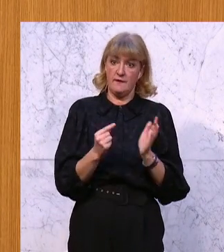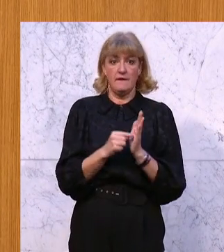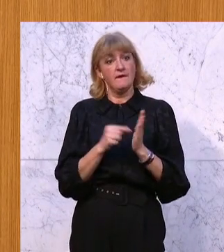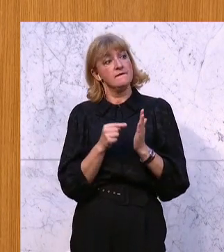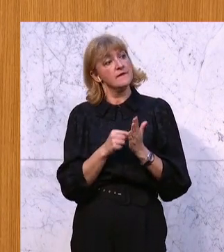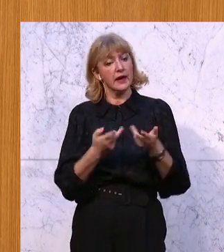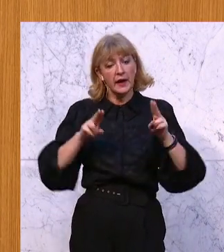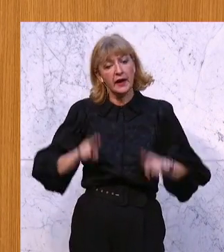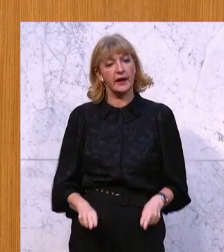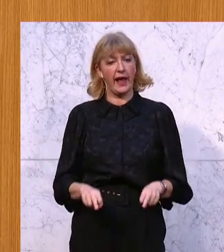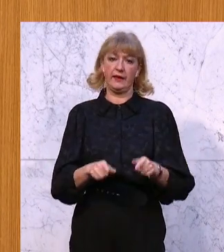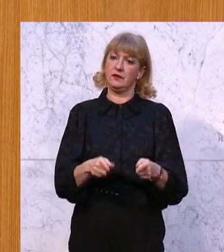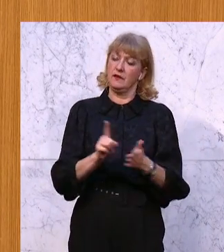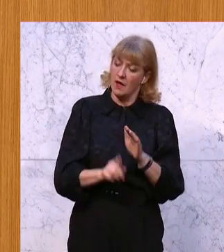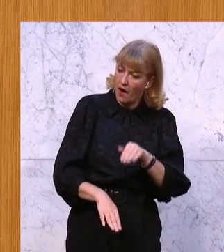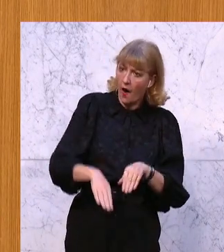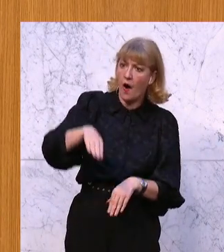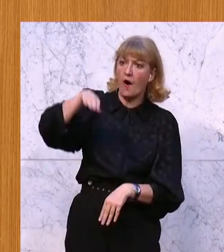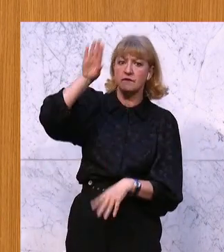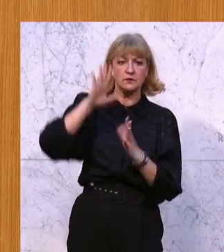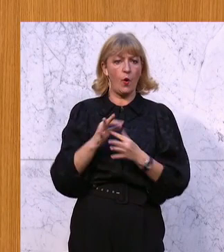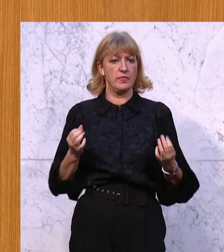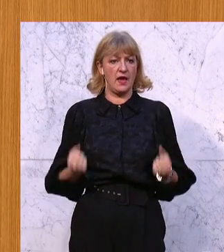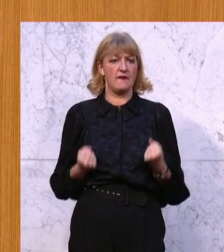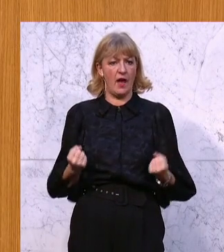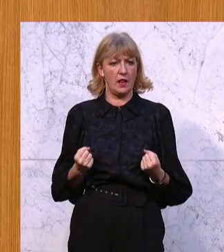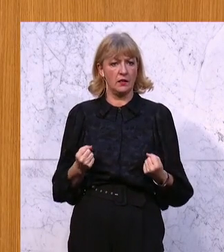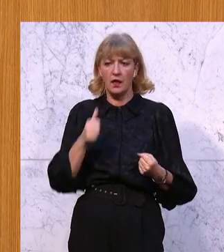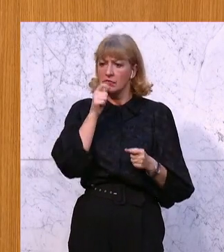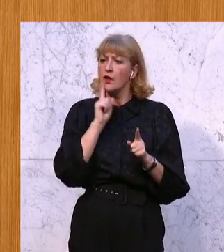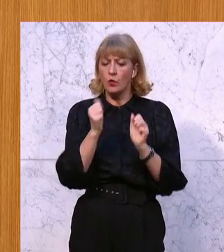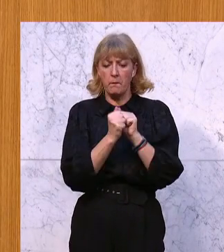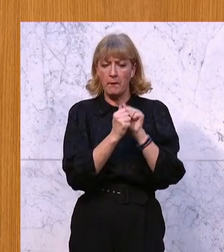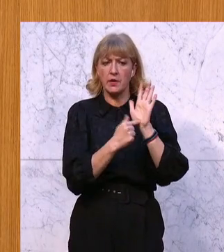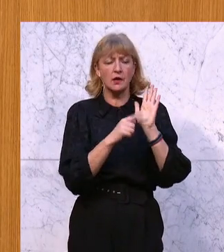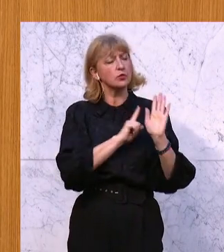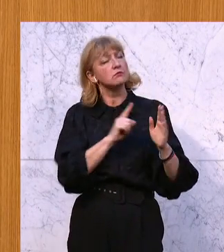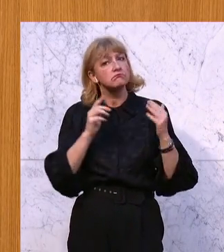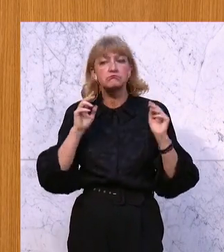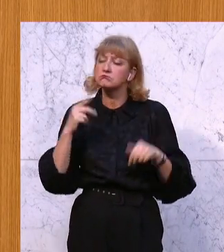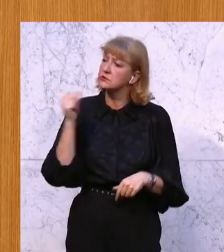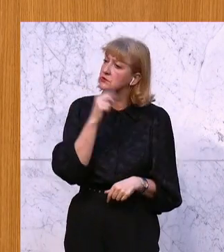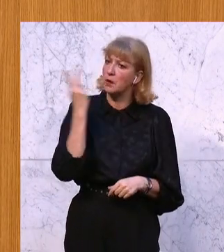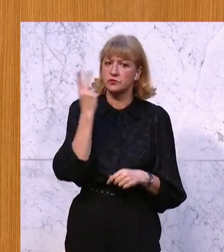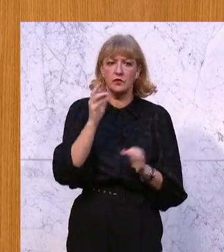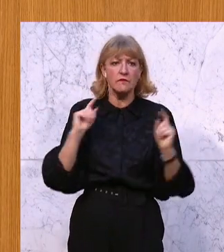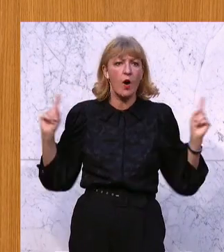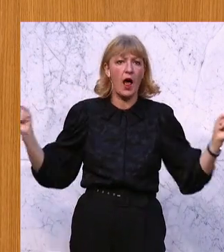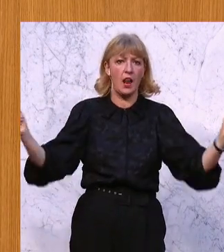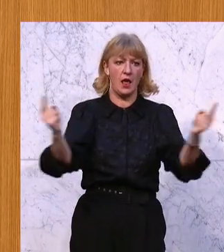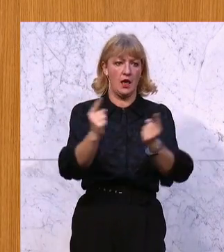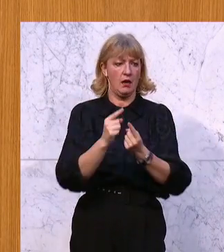gewaltfreies Aufwachsen nicht nur auf dem Papier steht, sondern ganz selbstverständlich für alle gilt.